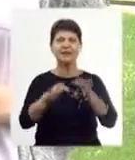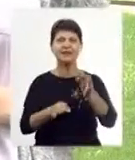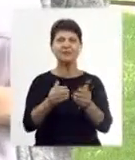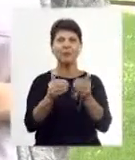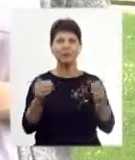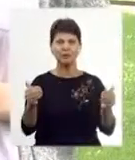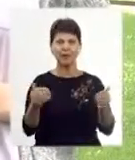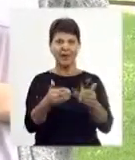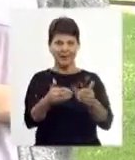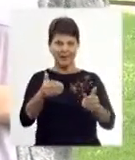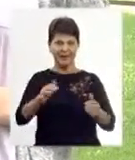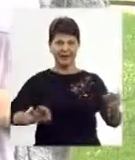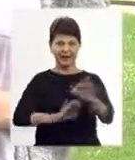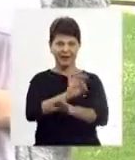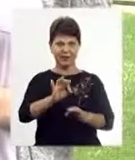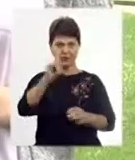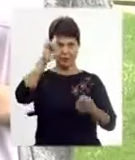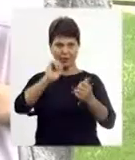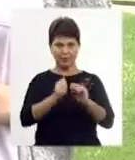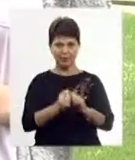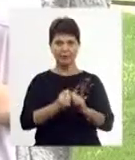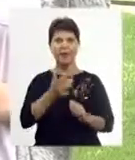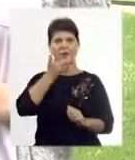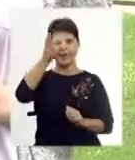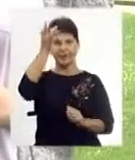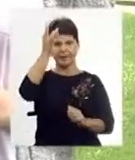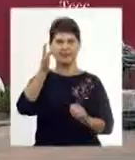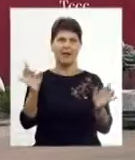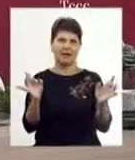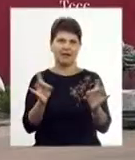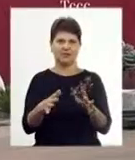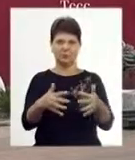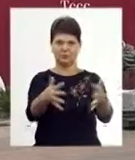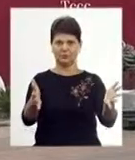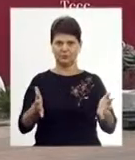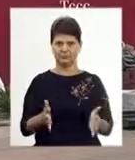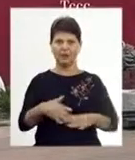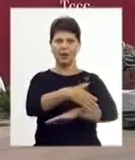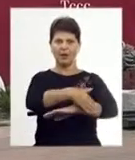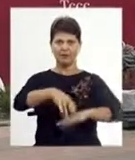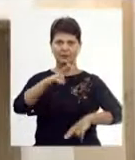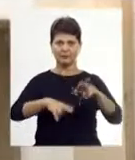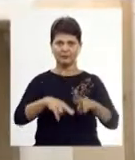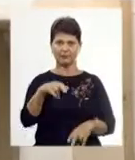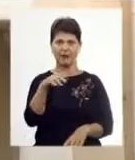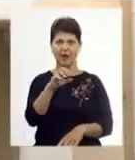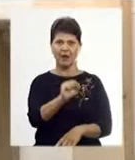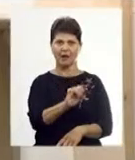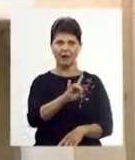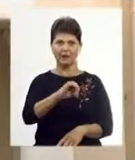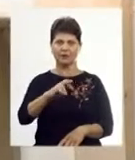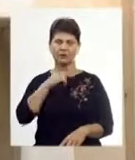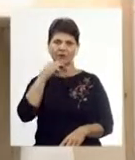музей. Нині перед архітектурною пам'яткою облаштовують літню терасу ресторану. Будівництво по вулиці Артинова привернуло увагу